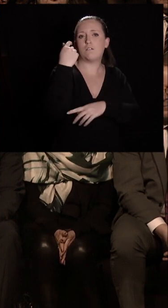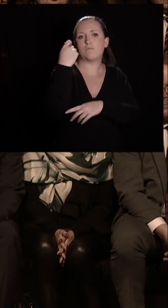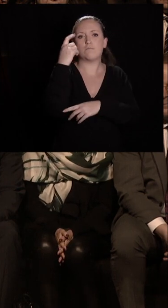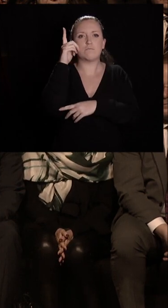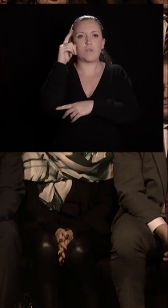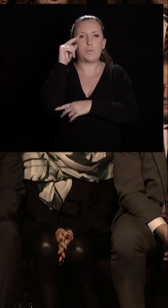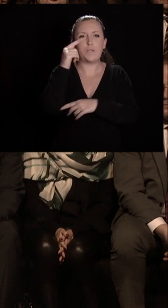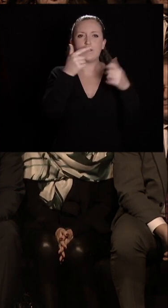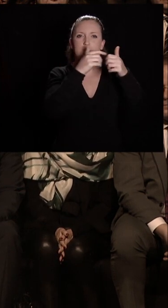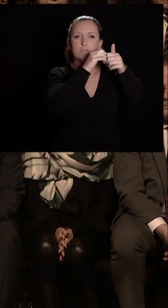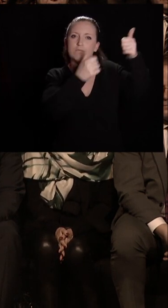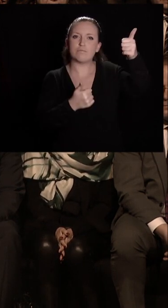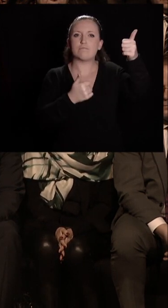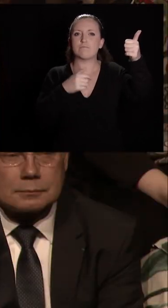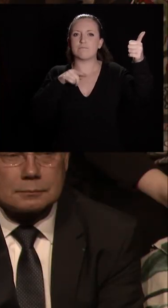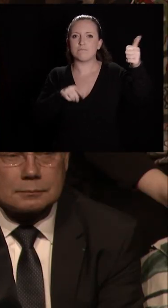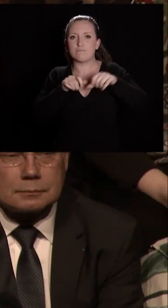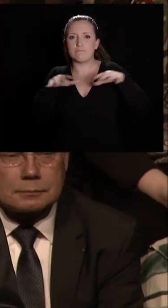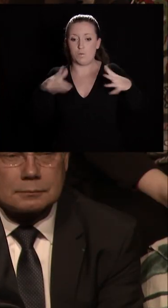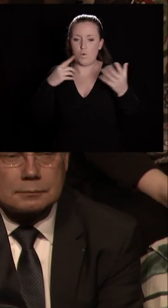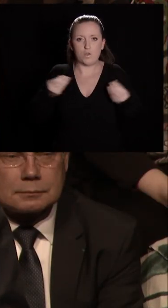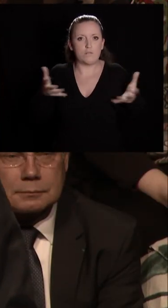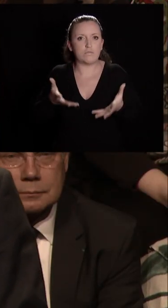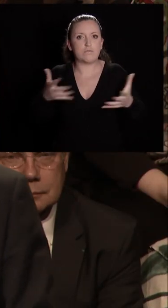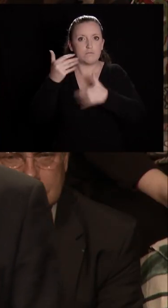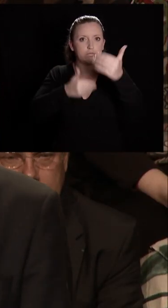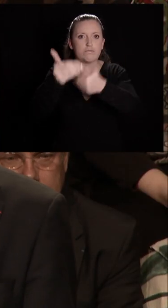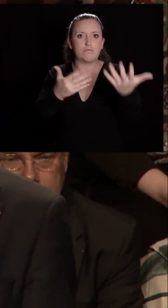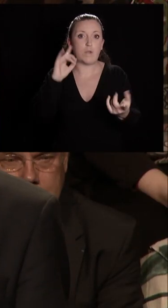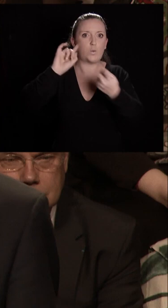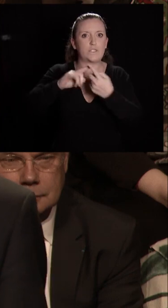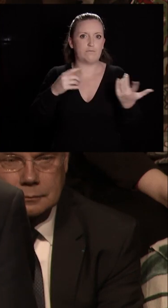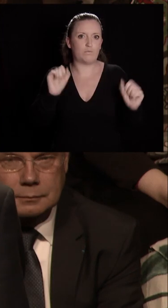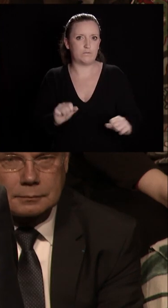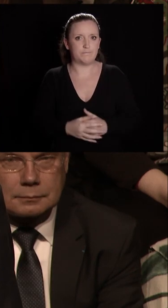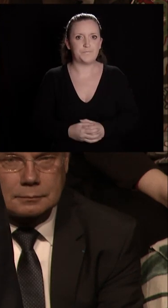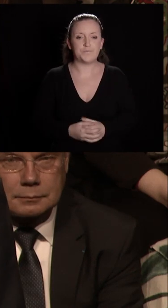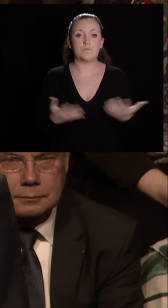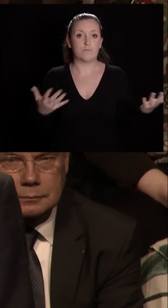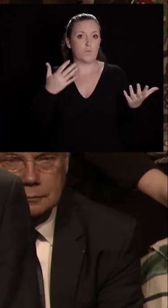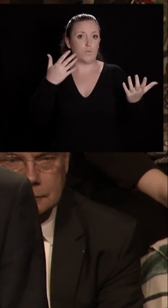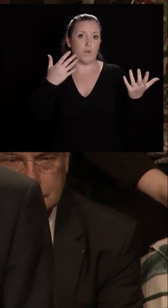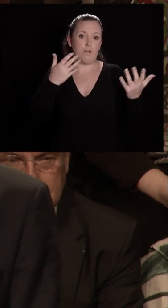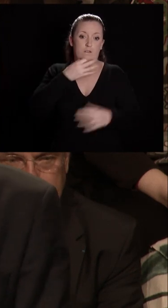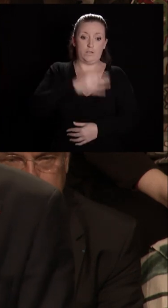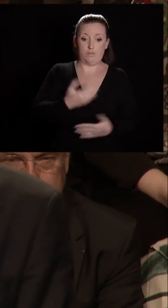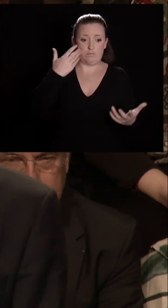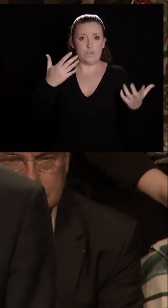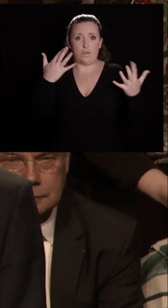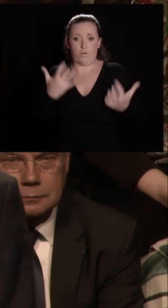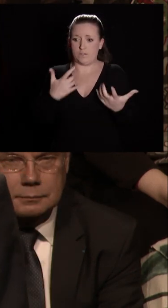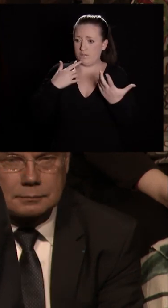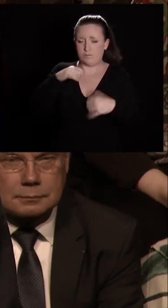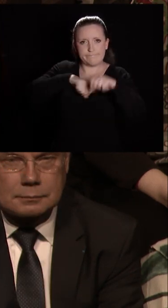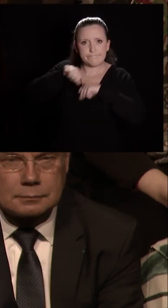donner élan et perspective. J'ai pour habitude de dire que lorsqu'on a la prétention de vouloir s'occuper de sa ville,